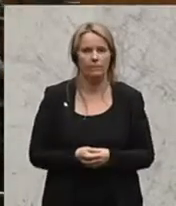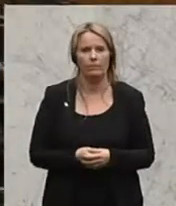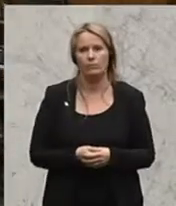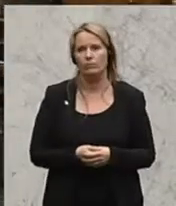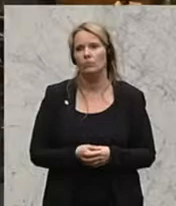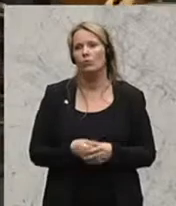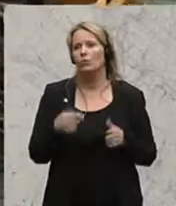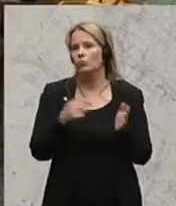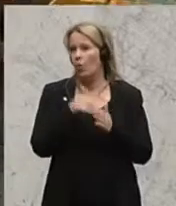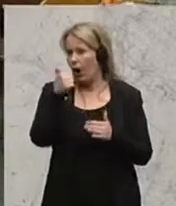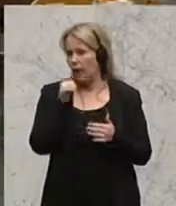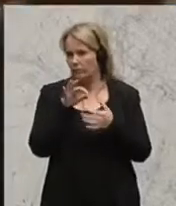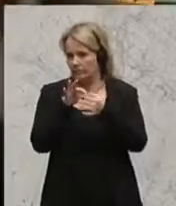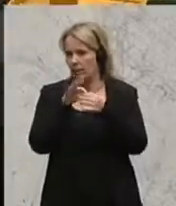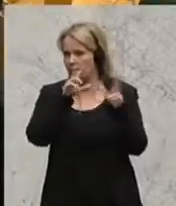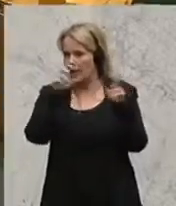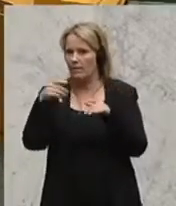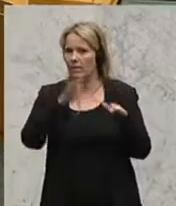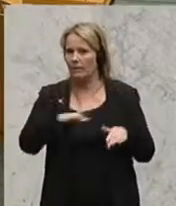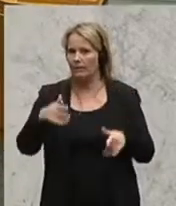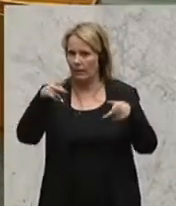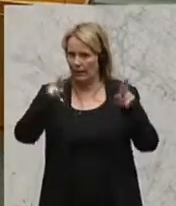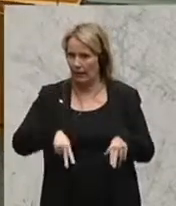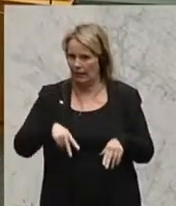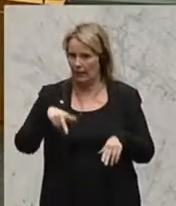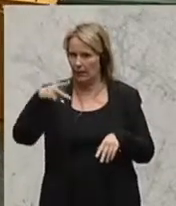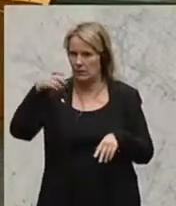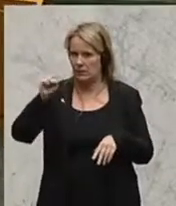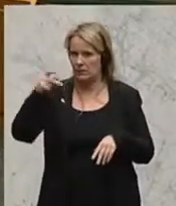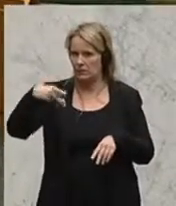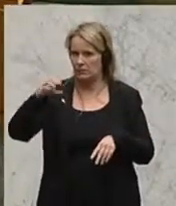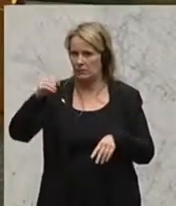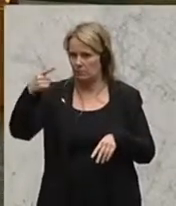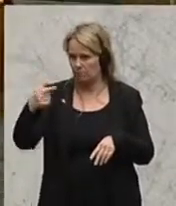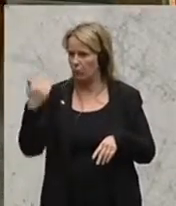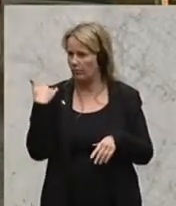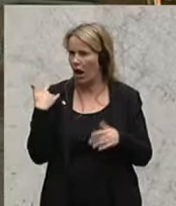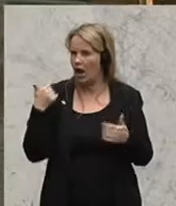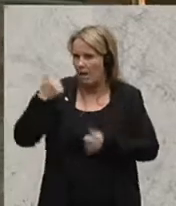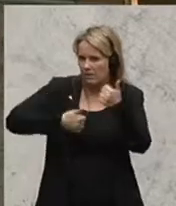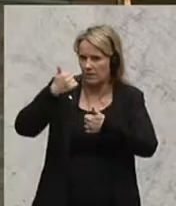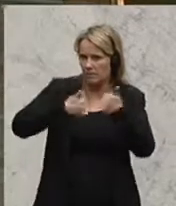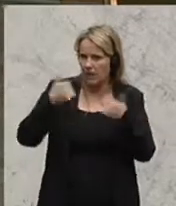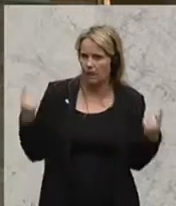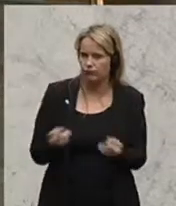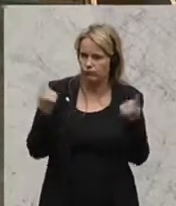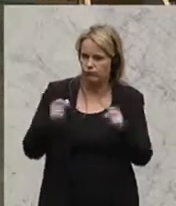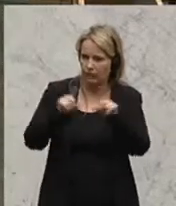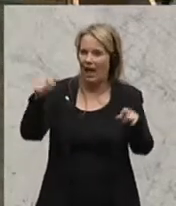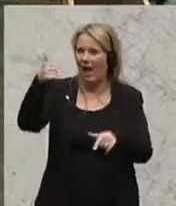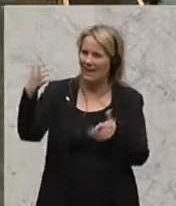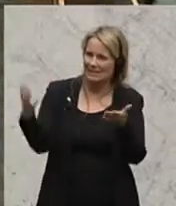Eine Erwähnung noch zum Thema Kinderrechte-Spots. Wir hatten ja einen Wettbewerb ausgeschrieben, aus dem ein